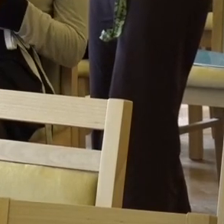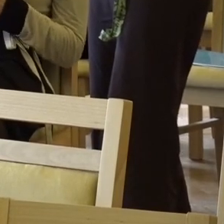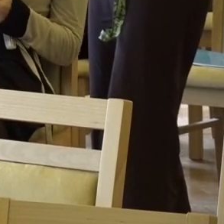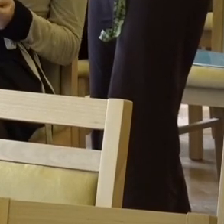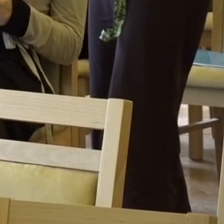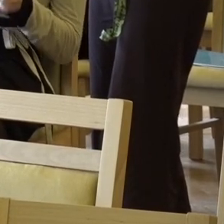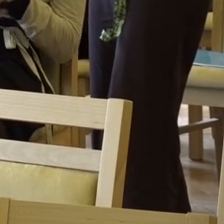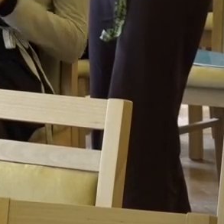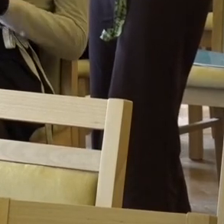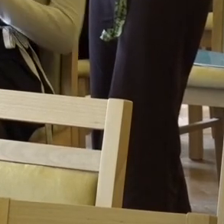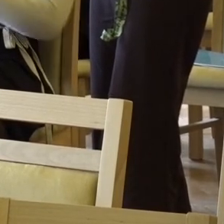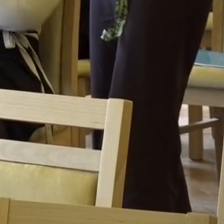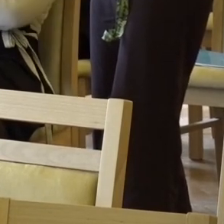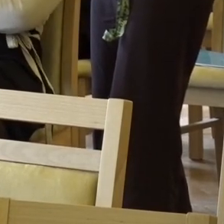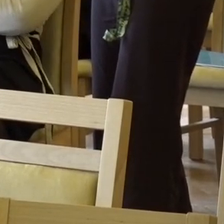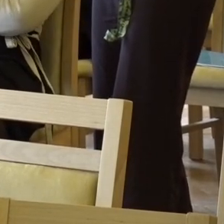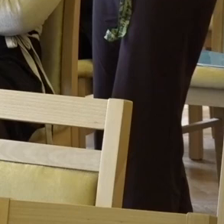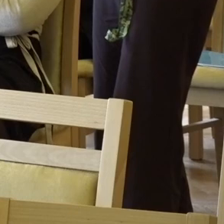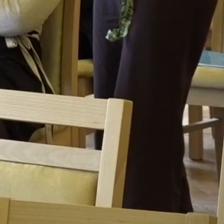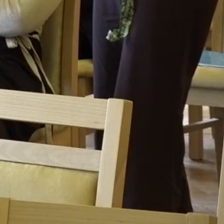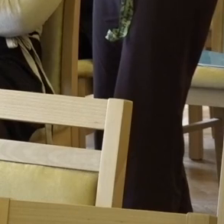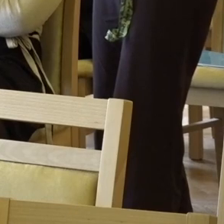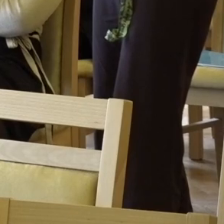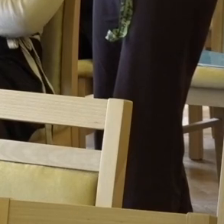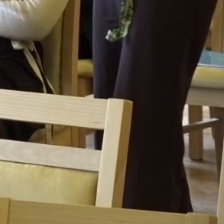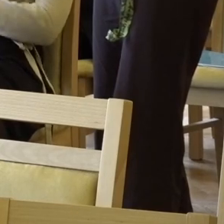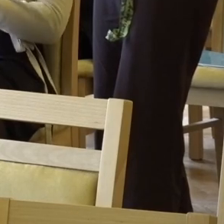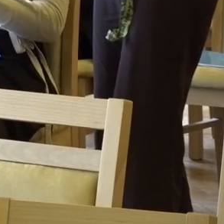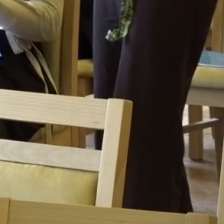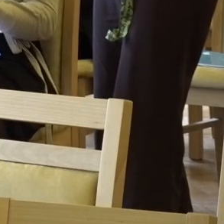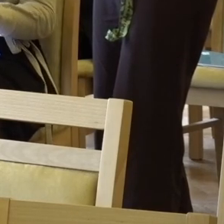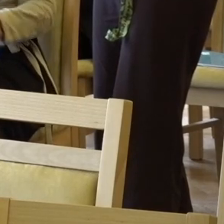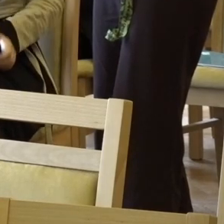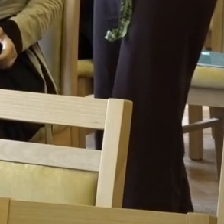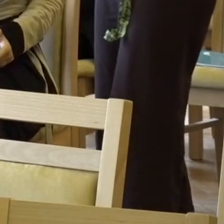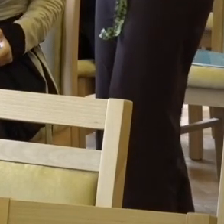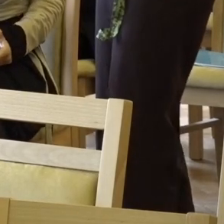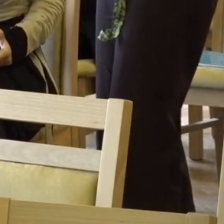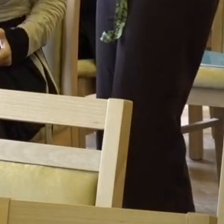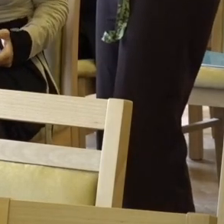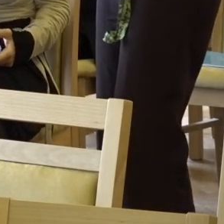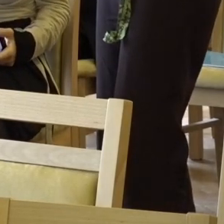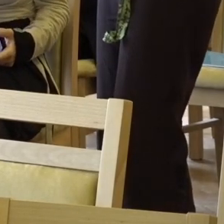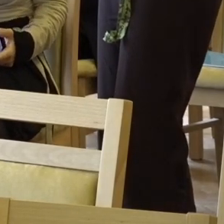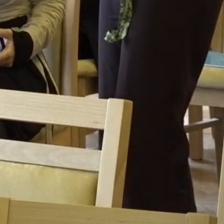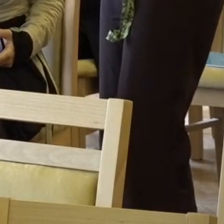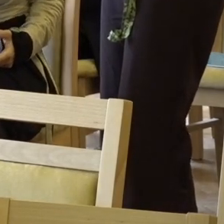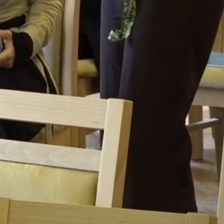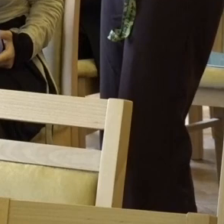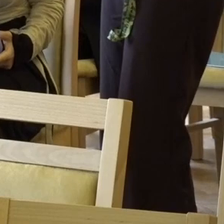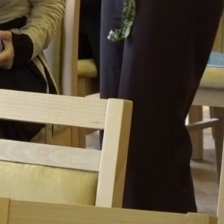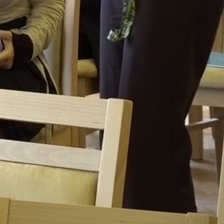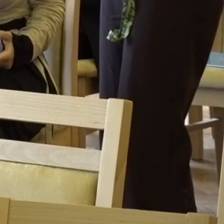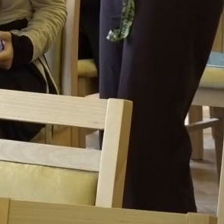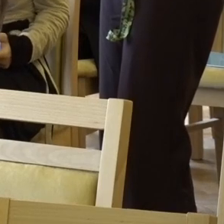řekněme, vzdělávací informačí hodnotu a nad kterým byla strávena větší část práce toho redaktora. Do jaké míry je to dáno